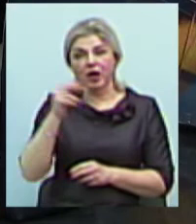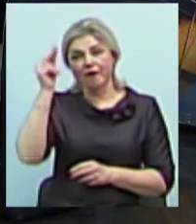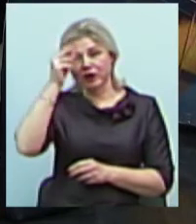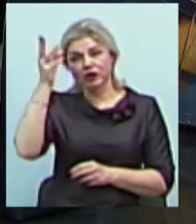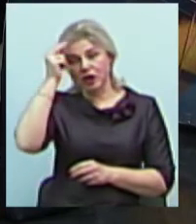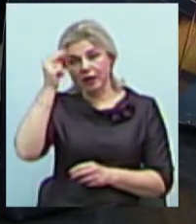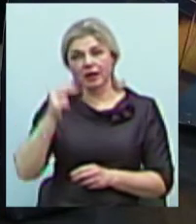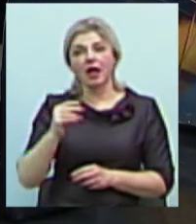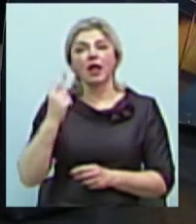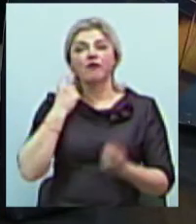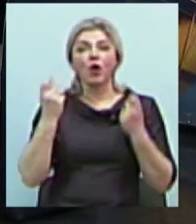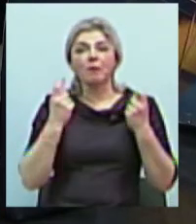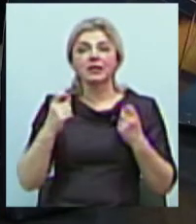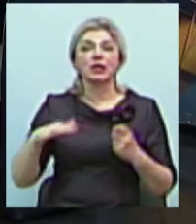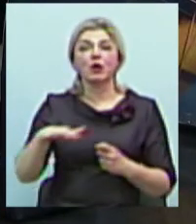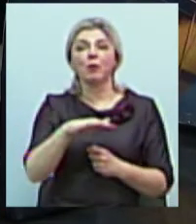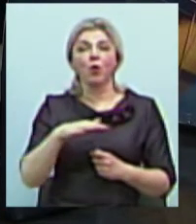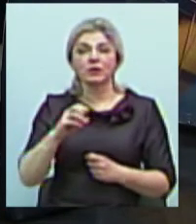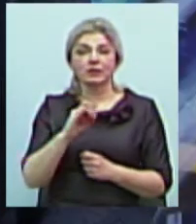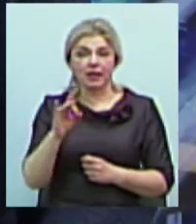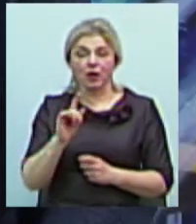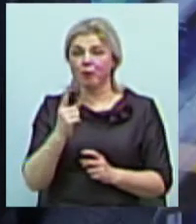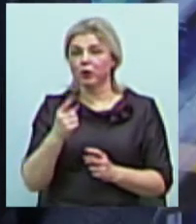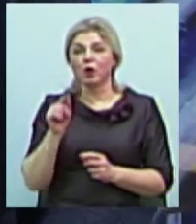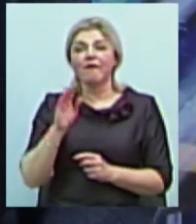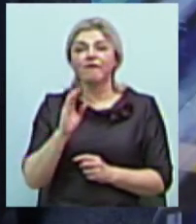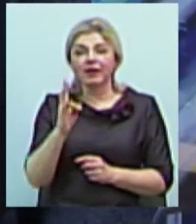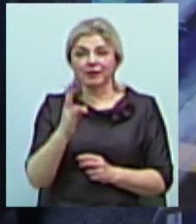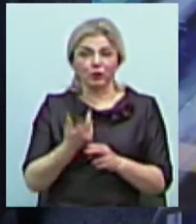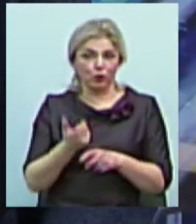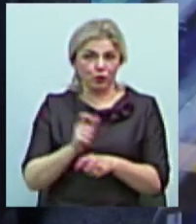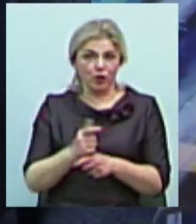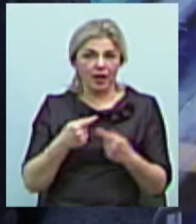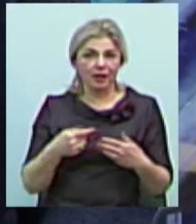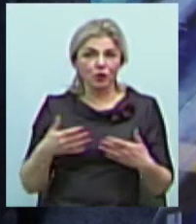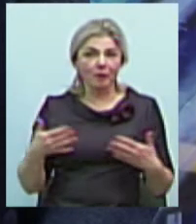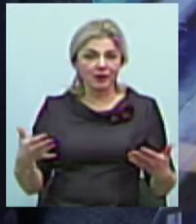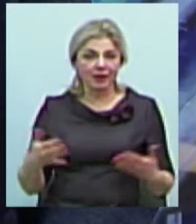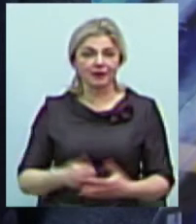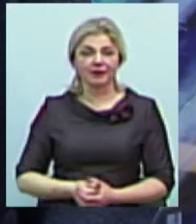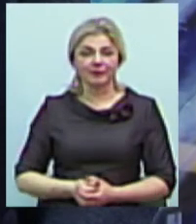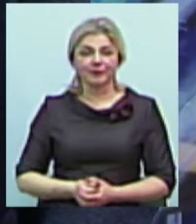-простір наш, бо він дуже різноманітний, він картати.